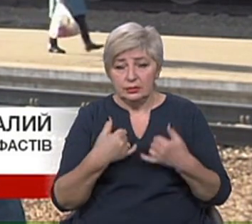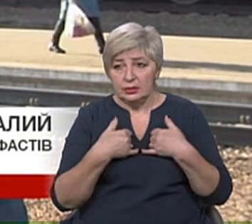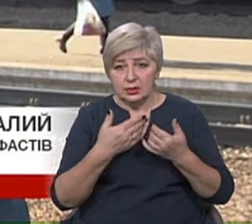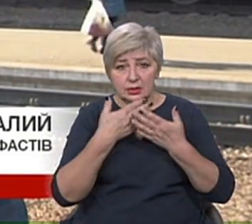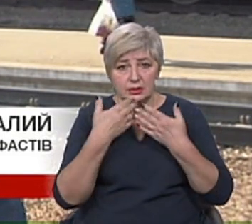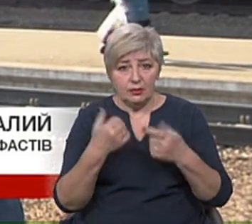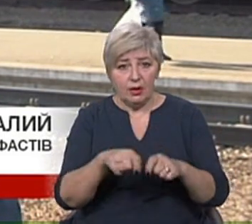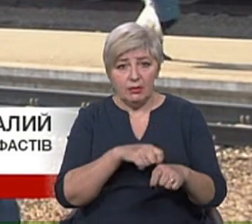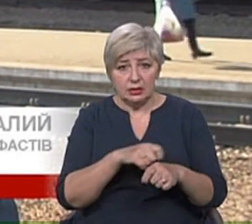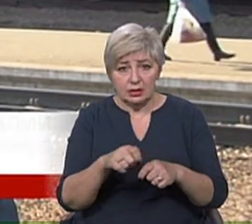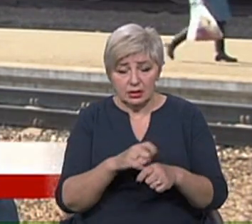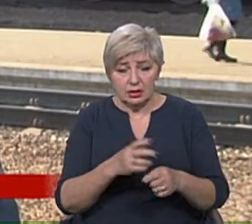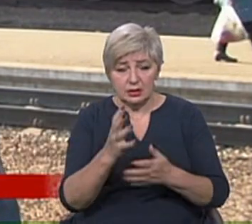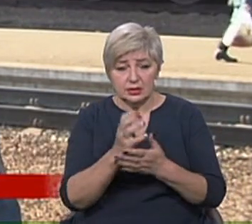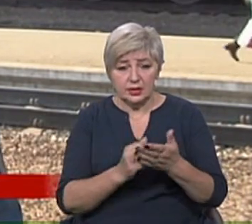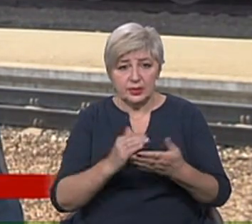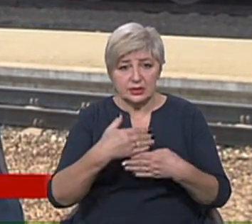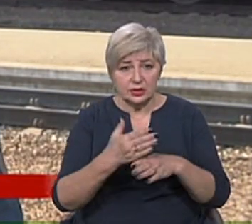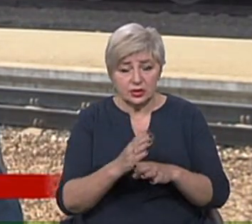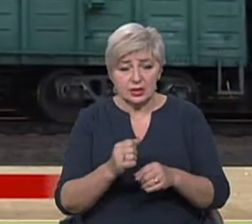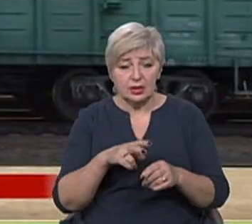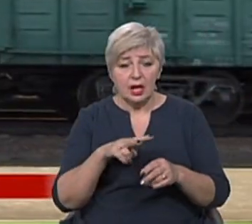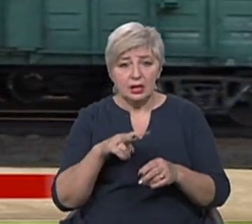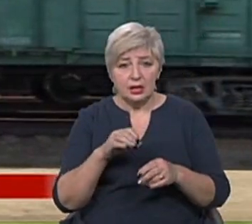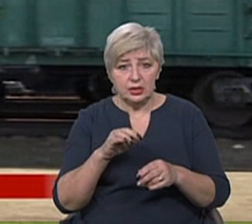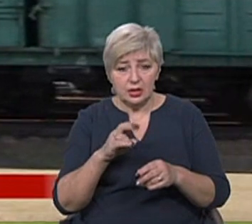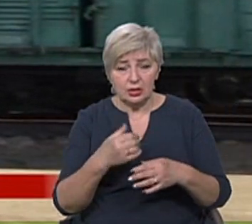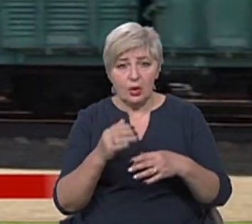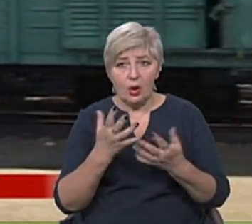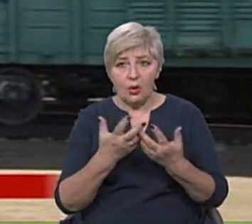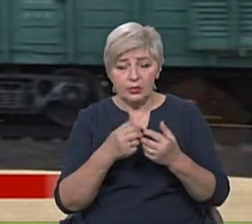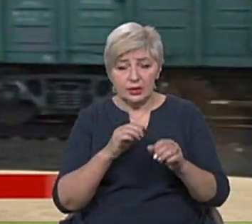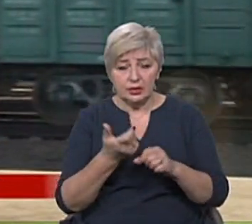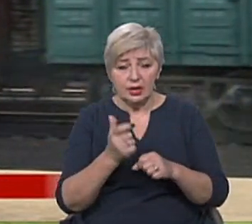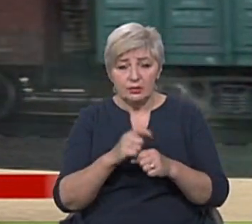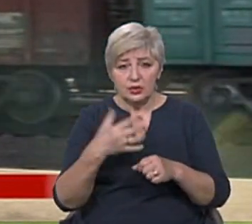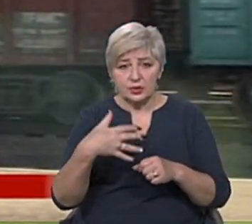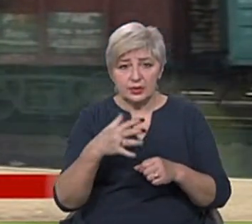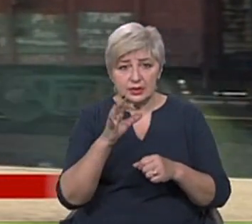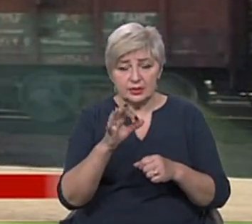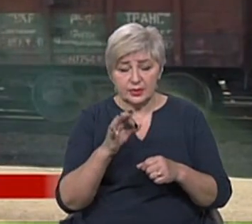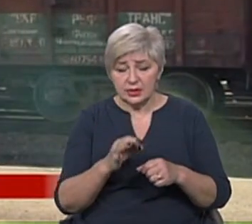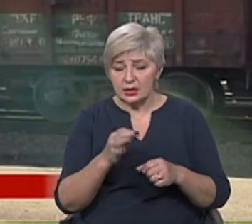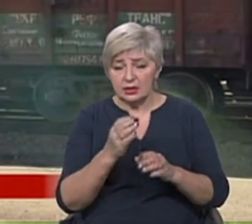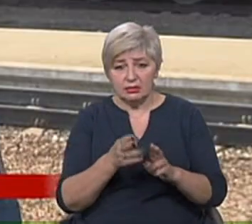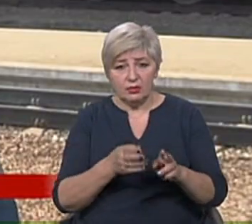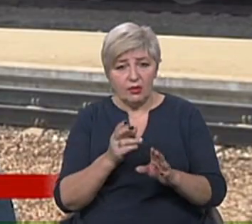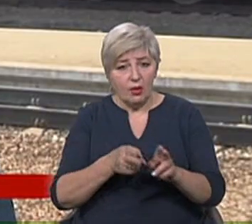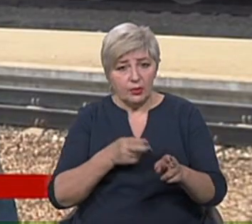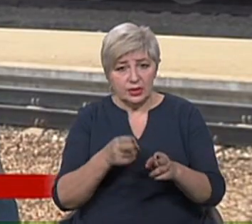матеріалів, запасних частин, лінійного обладнання. Майже більше 50% електропоїздів виходять без